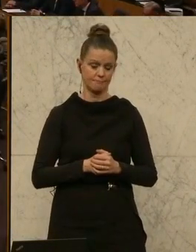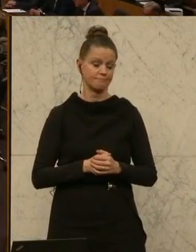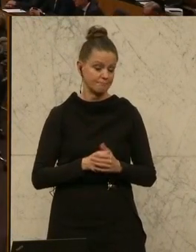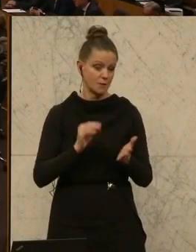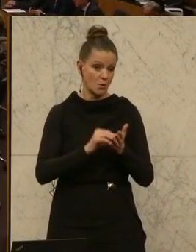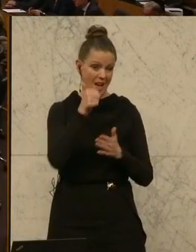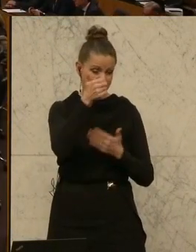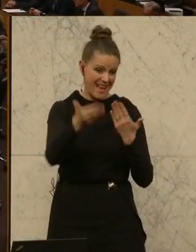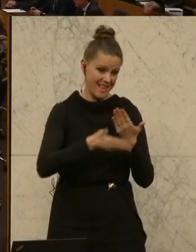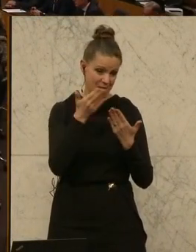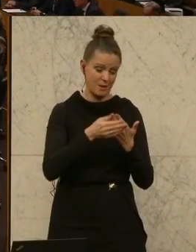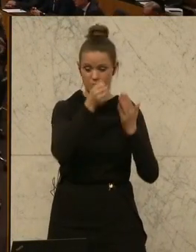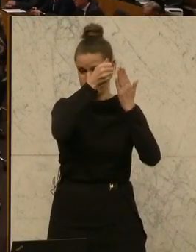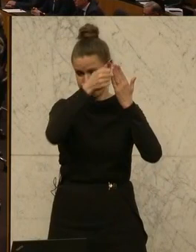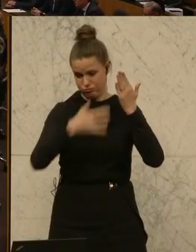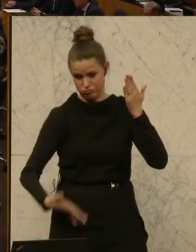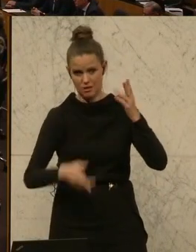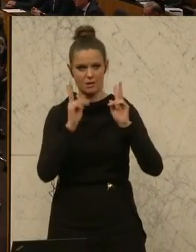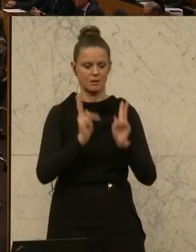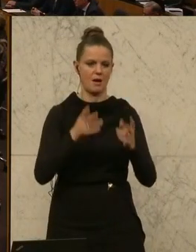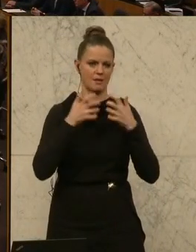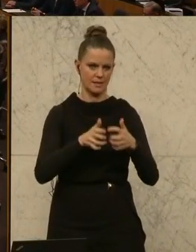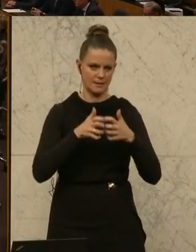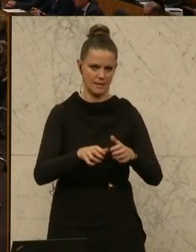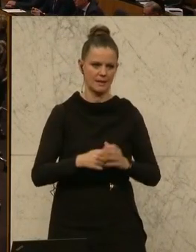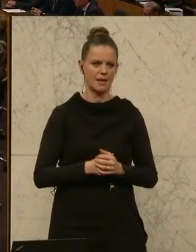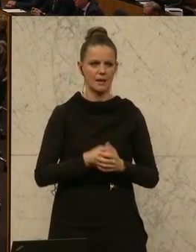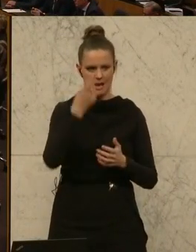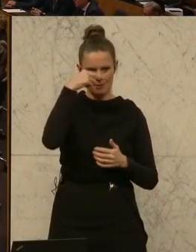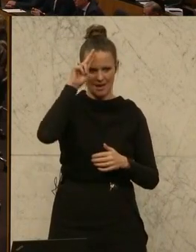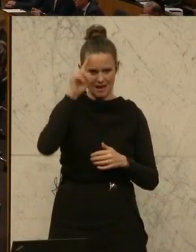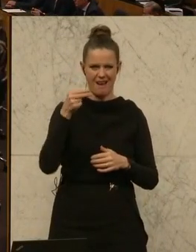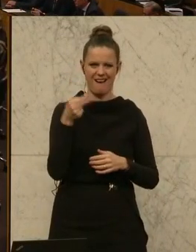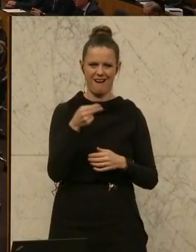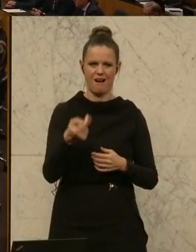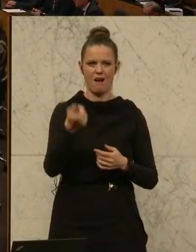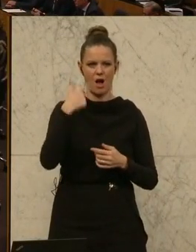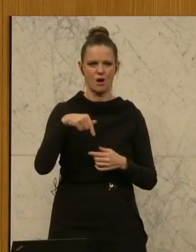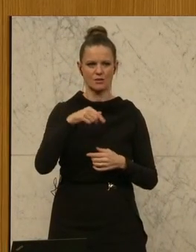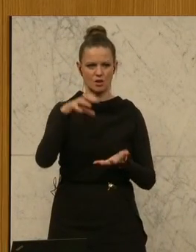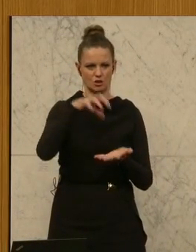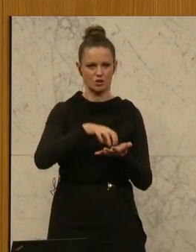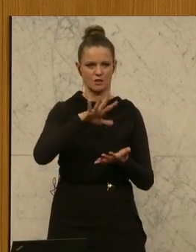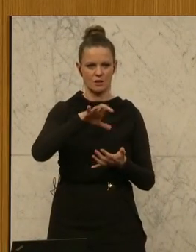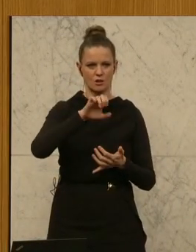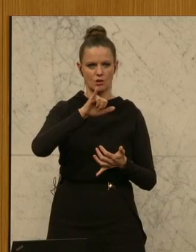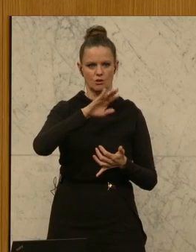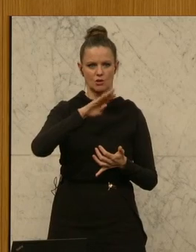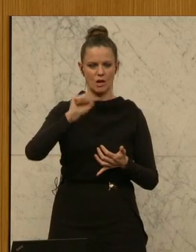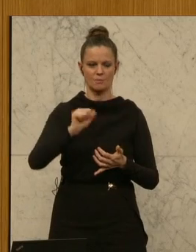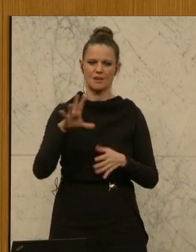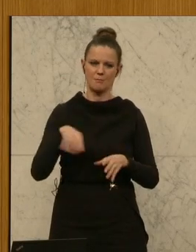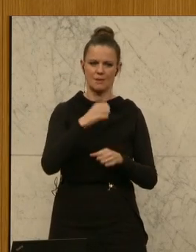ein Beispiel. könnte Hunderte erzählen, aber der Herr Habung aus der Stadt Scheibs hat mitgetan